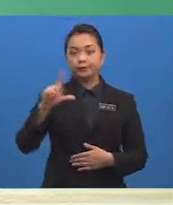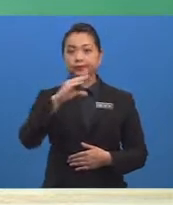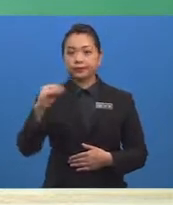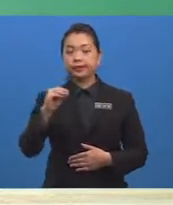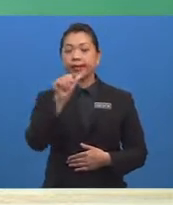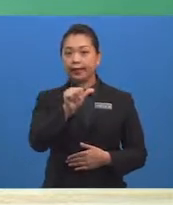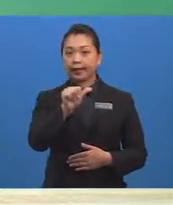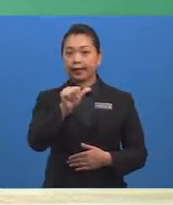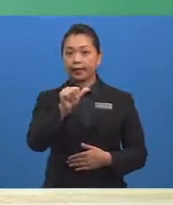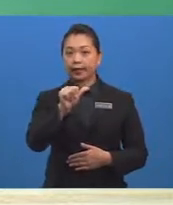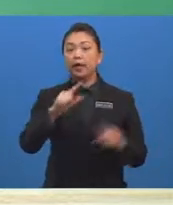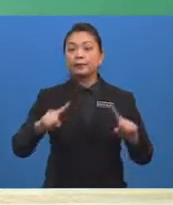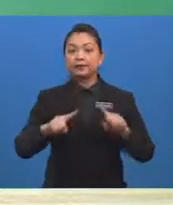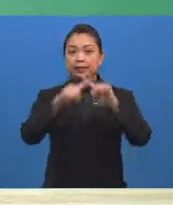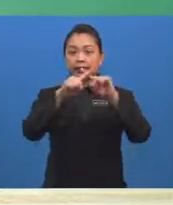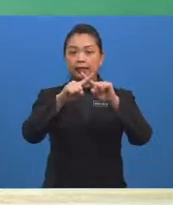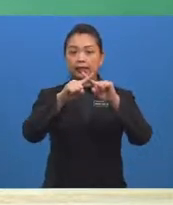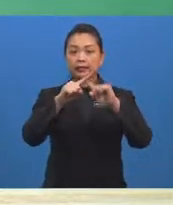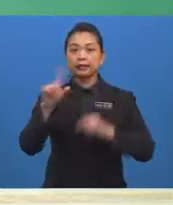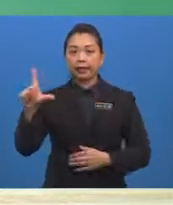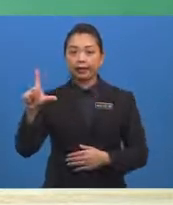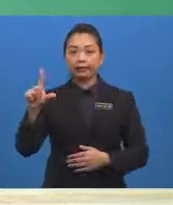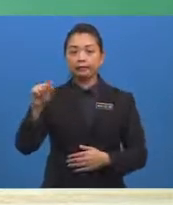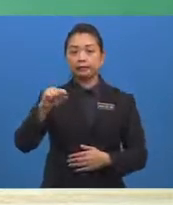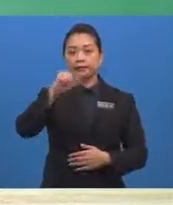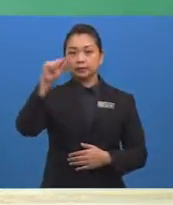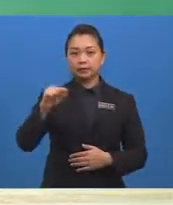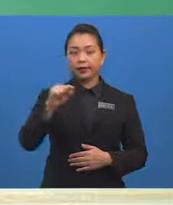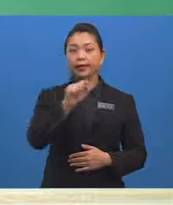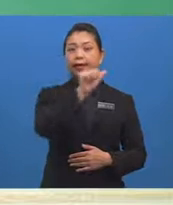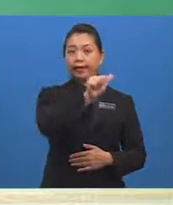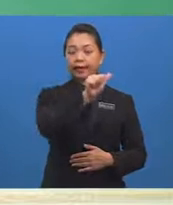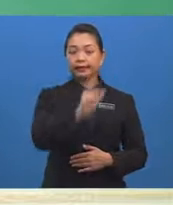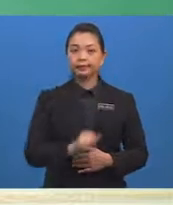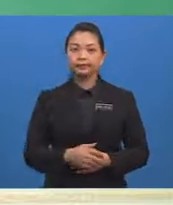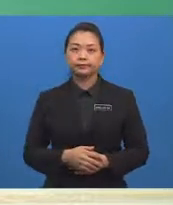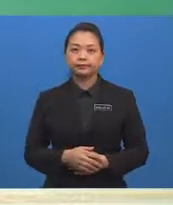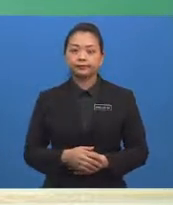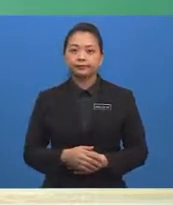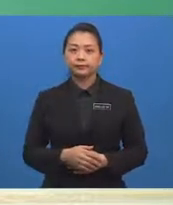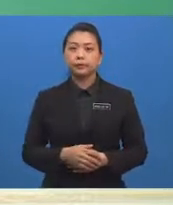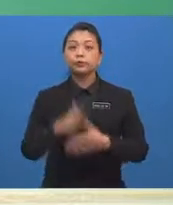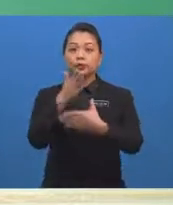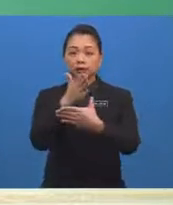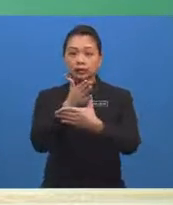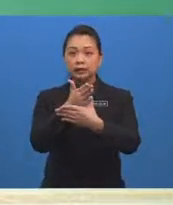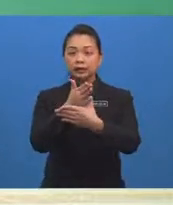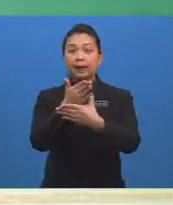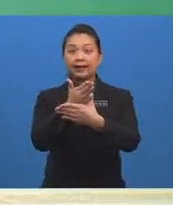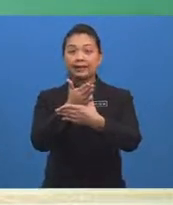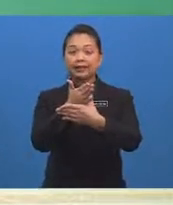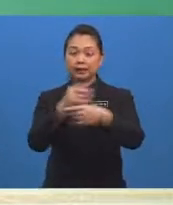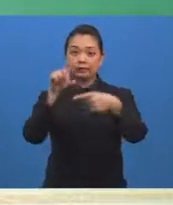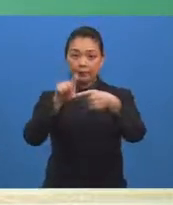persilangan di antara peristiwa L dan peristiwa A dibahagi dengan jumlah